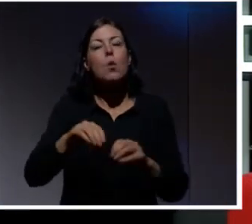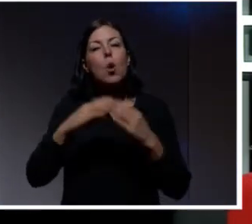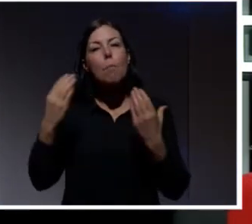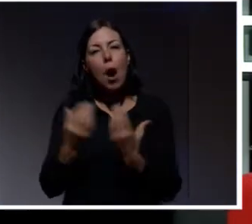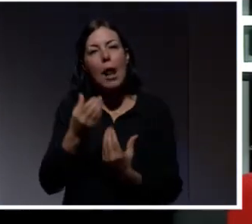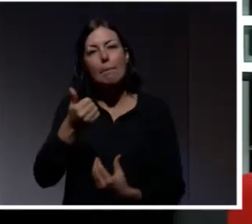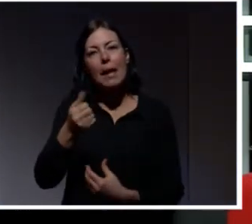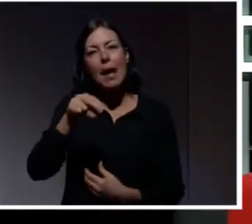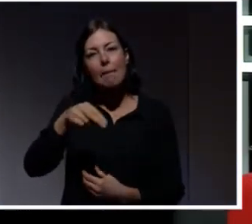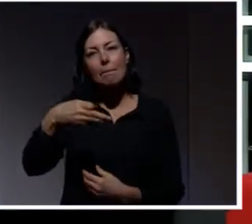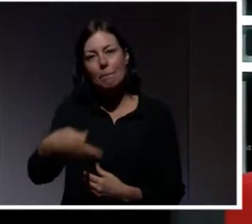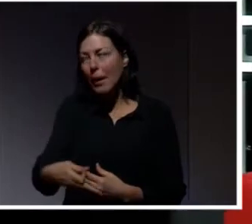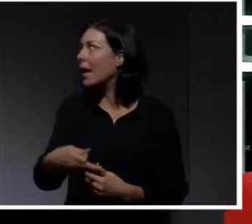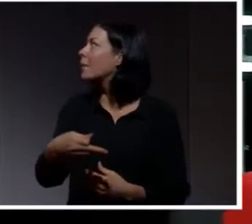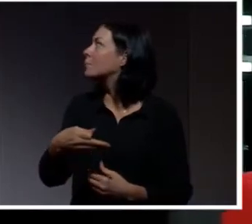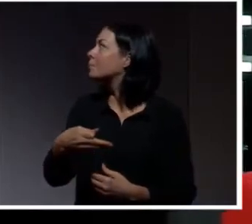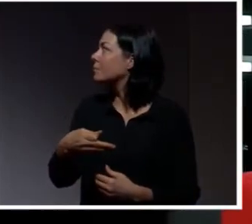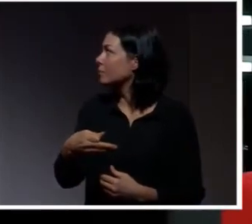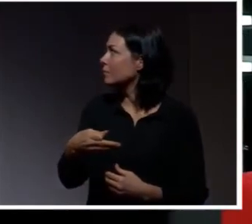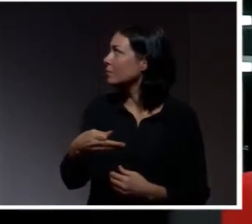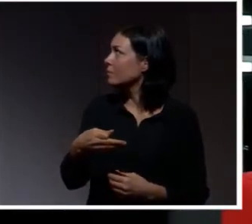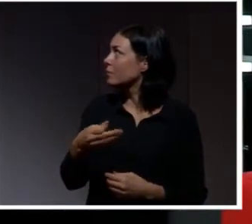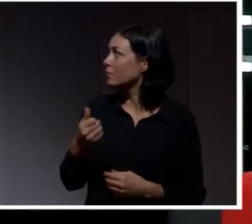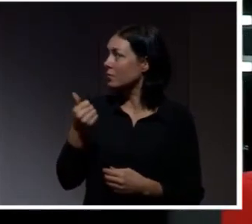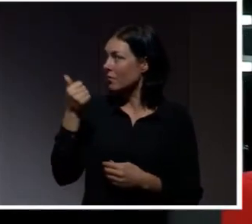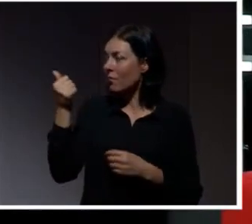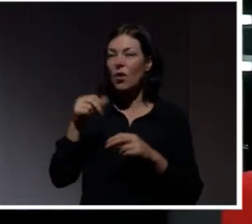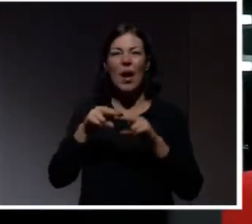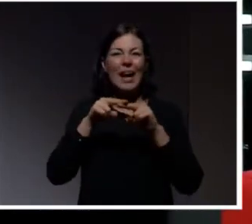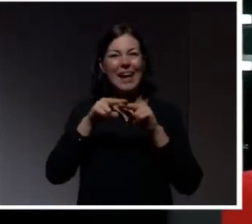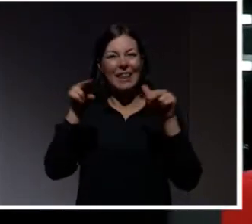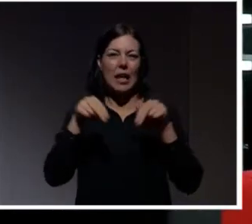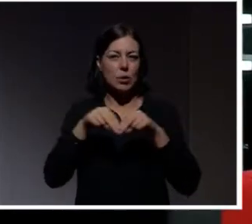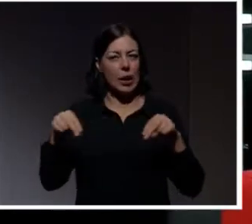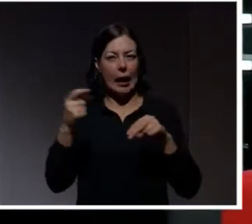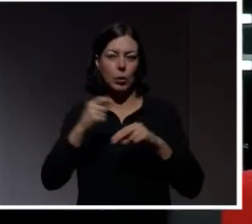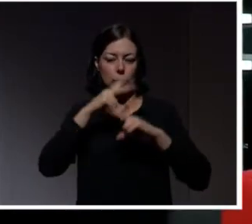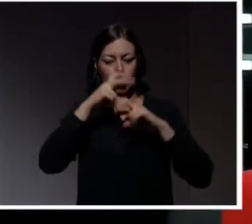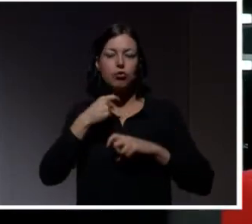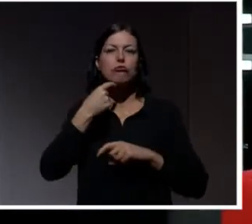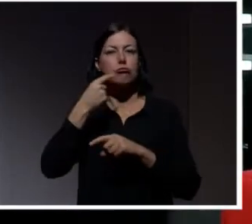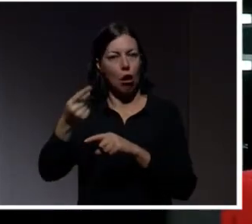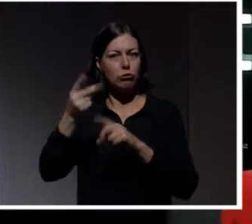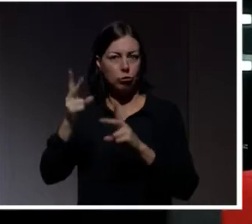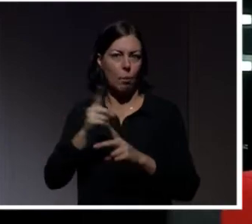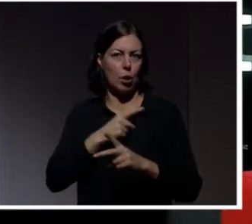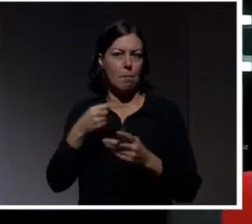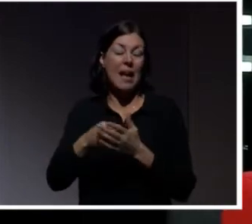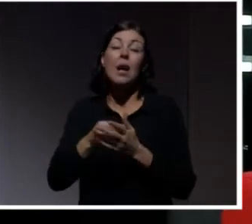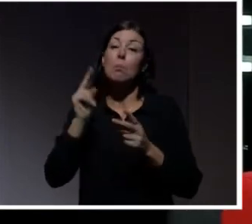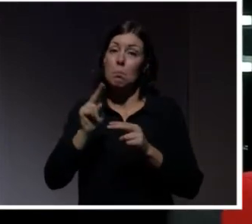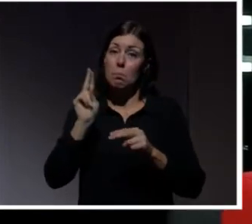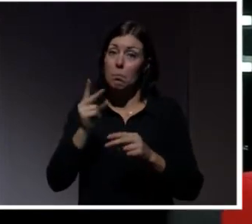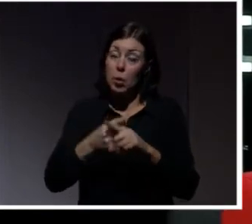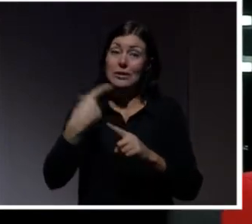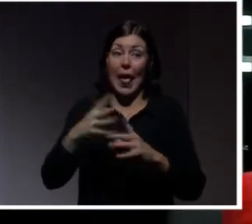McAfee och amerikanska tankesmedjans central strategic and international studies sa det. Och det ökar snabbt. Så det är kanske det som är den